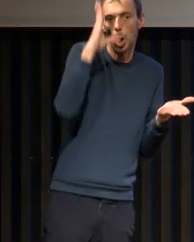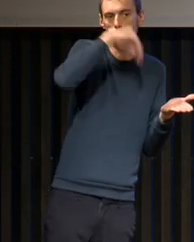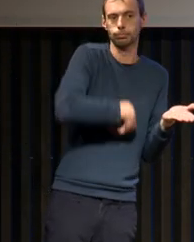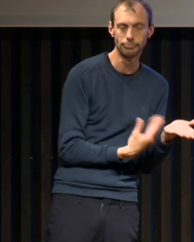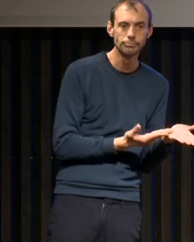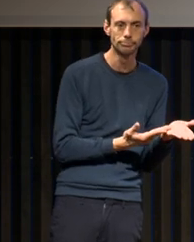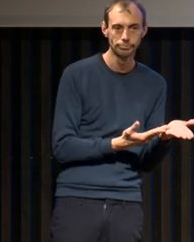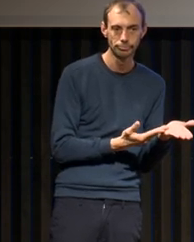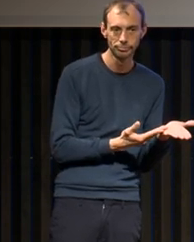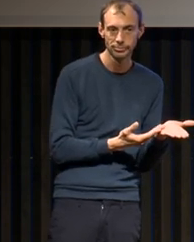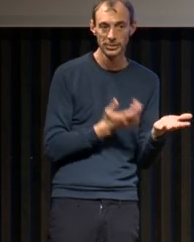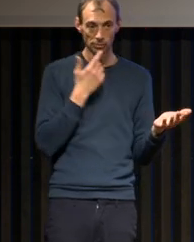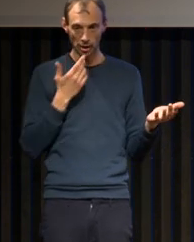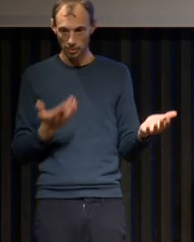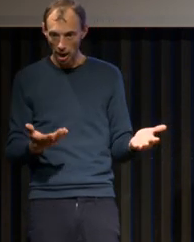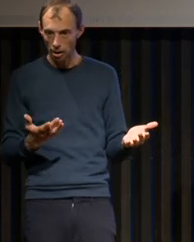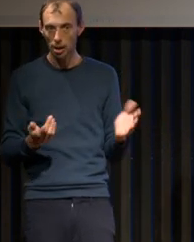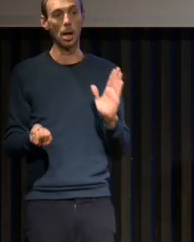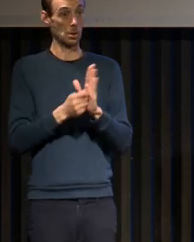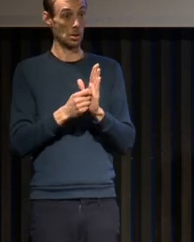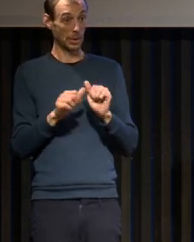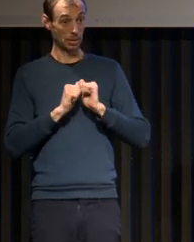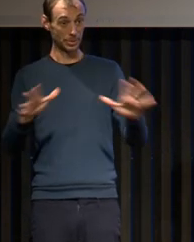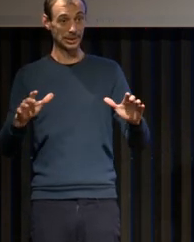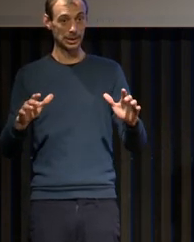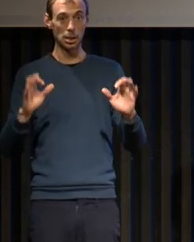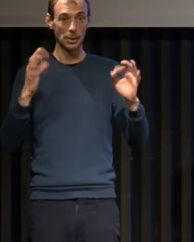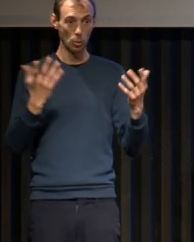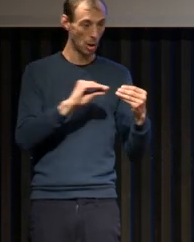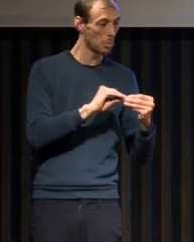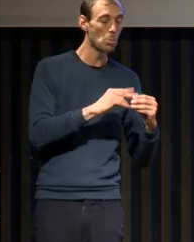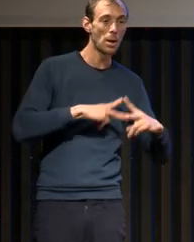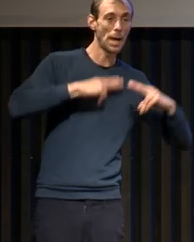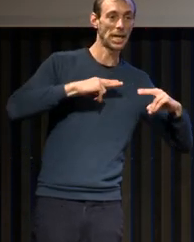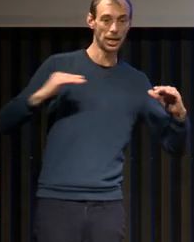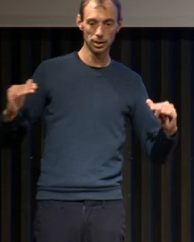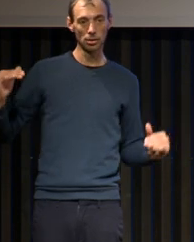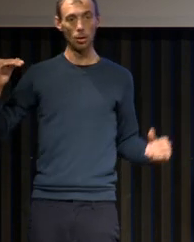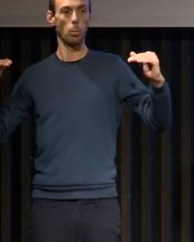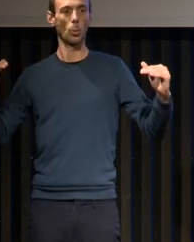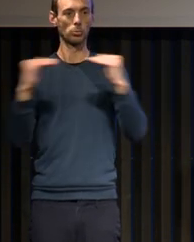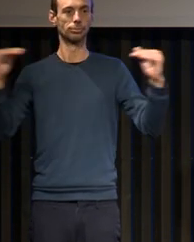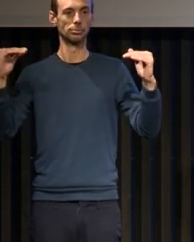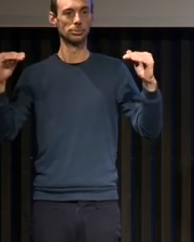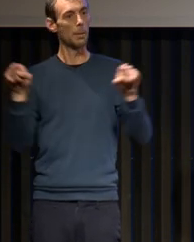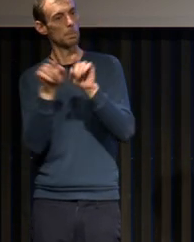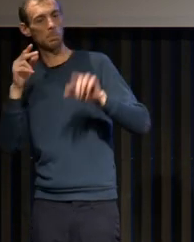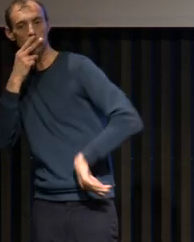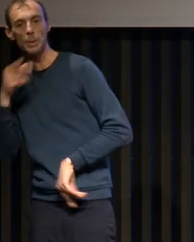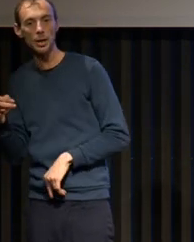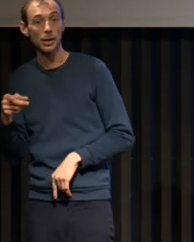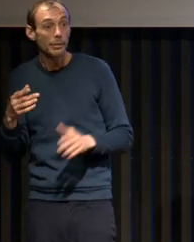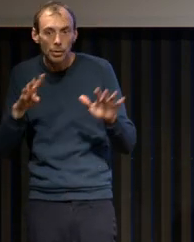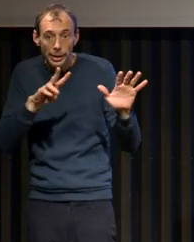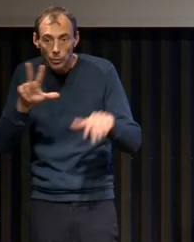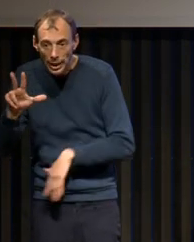qui est au même niveau que le problème du tabac et c'est 93. C'est pas si à longtemps que ça, quoi. Mes parents faisaient des